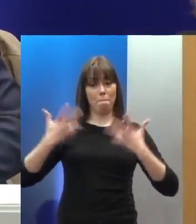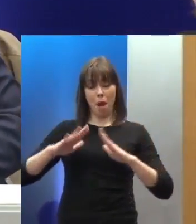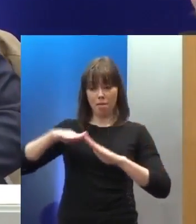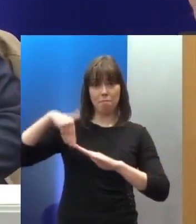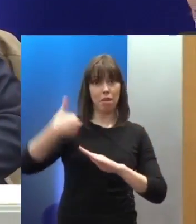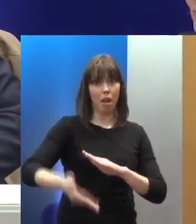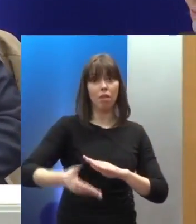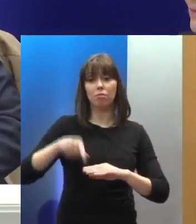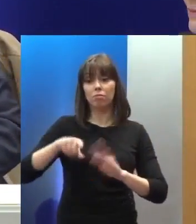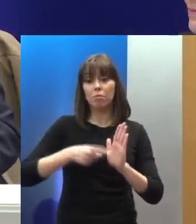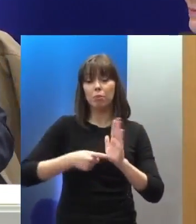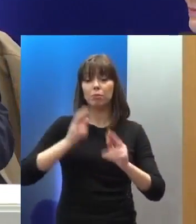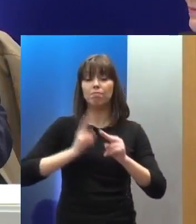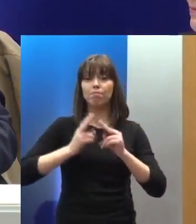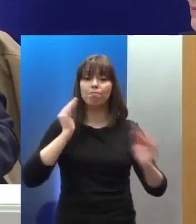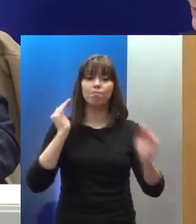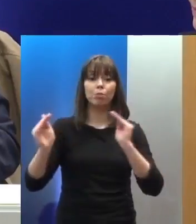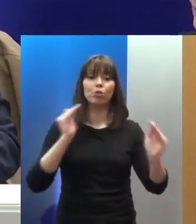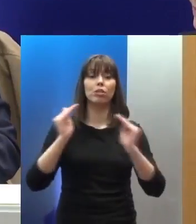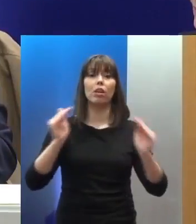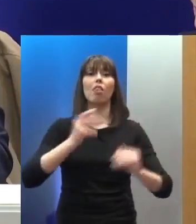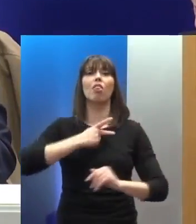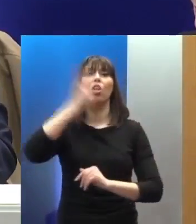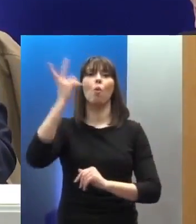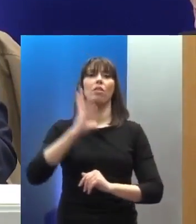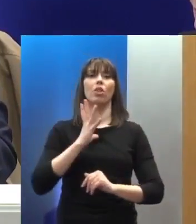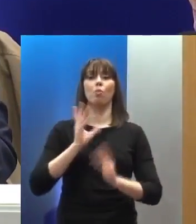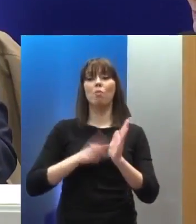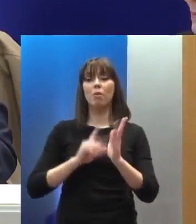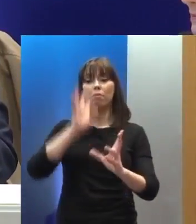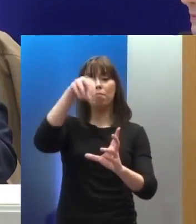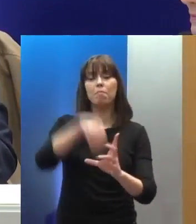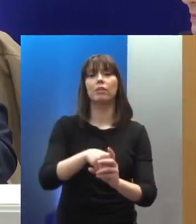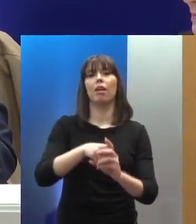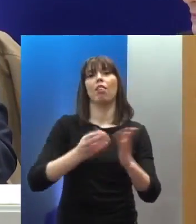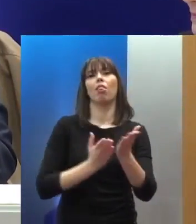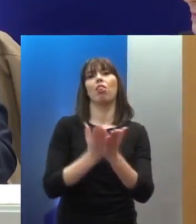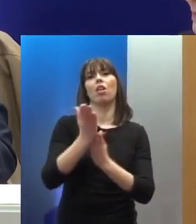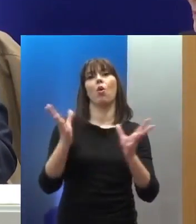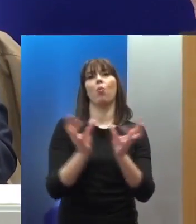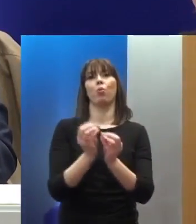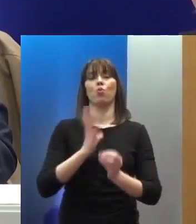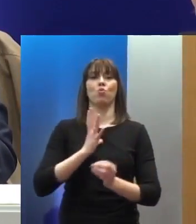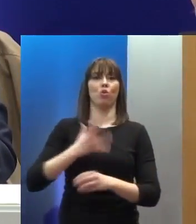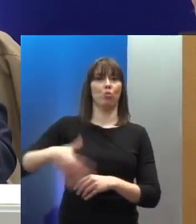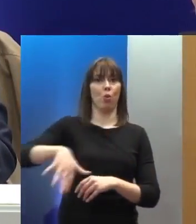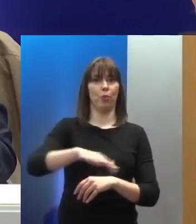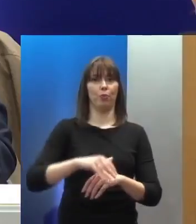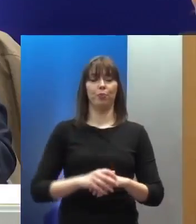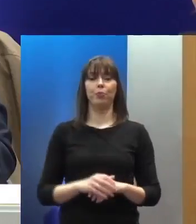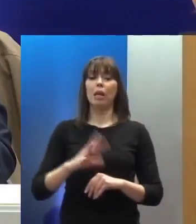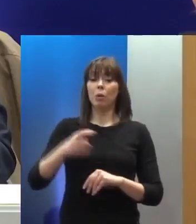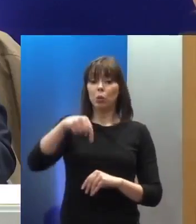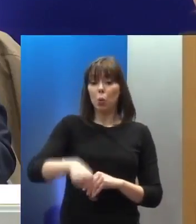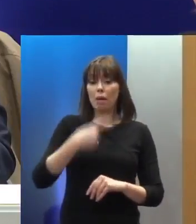προστασία των δικαιωμάτων των ανθρώπων σε ένα δημόσιο δίκαιο των λαών. Μιλώντας, κυρίες και κύριοι, για την Ελλάδα